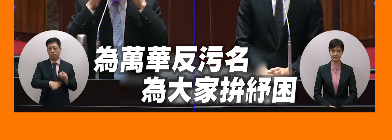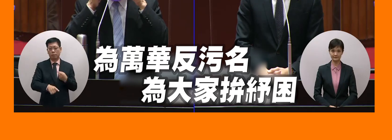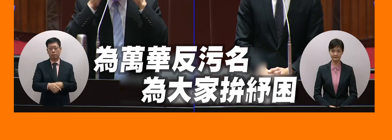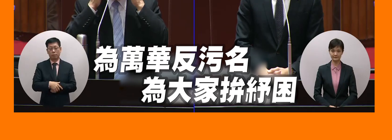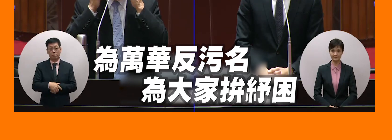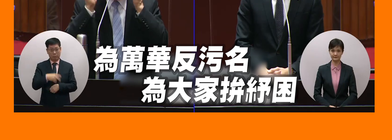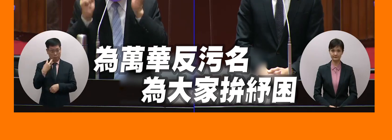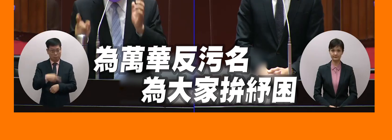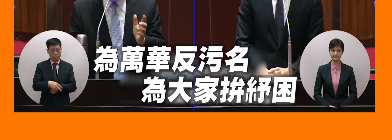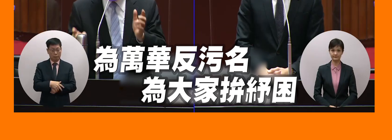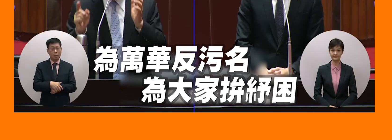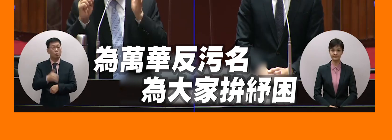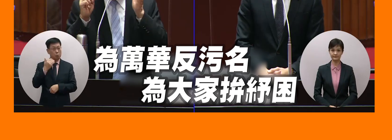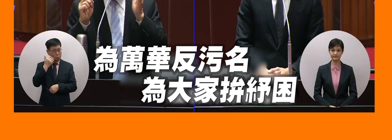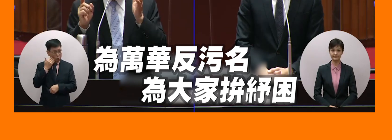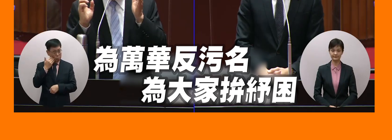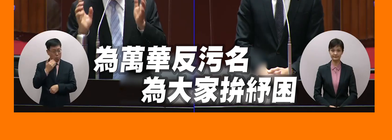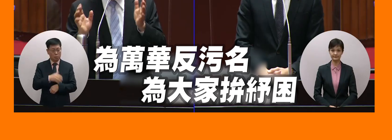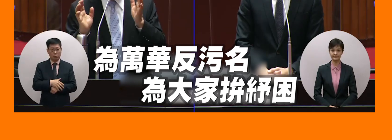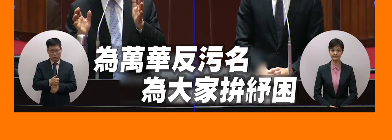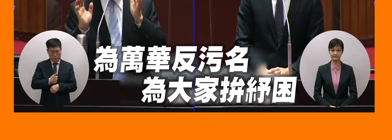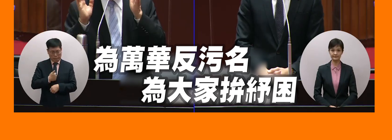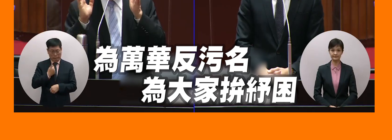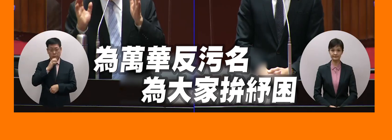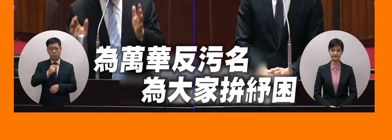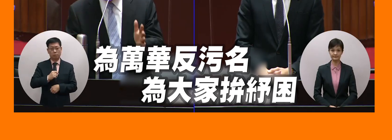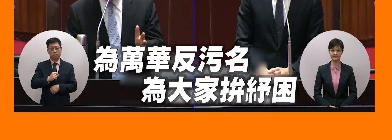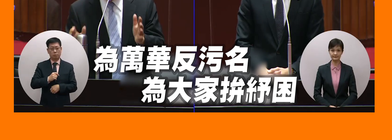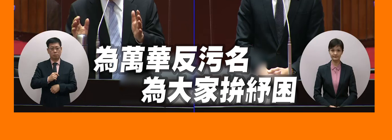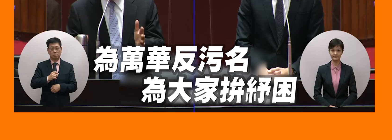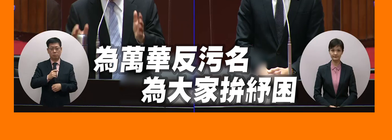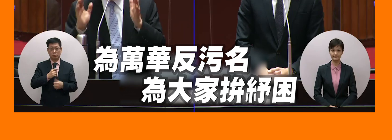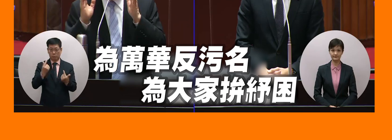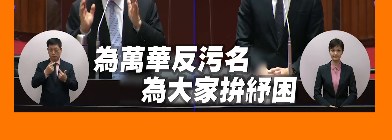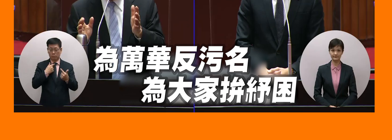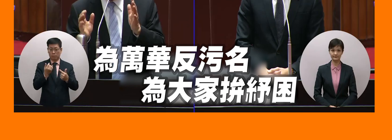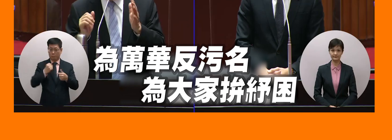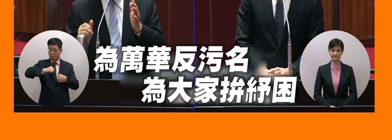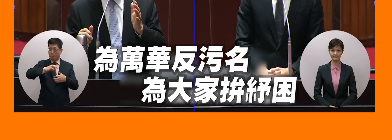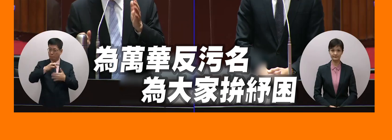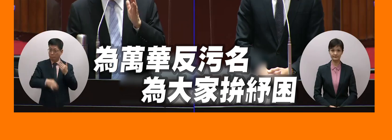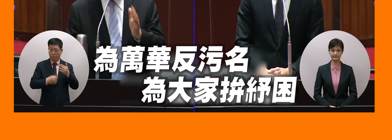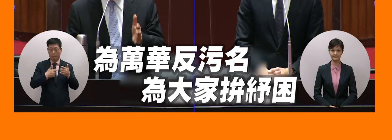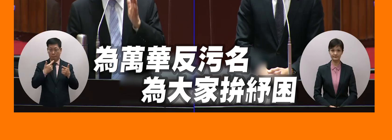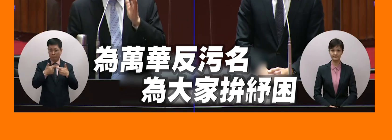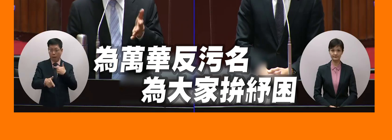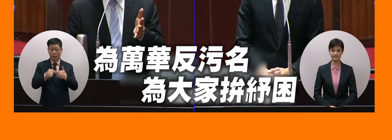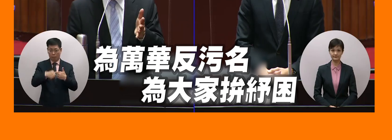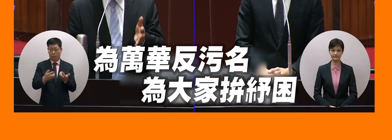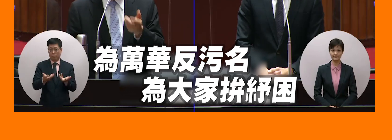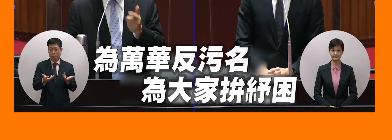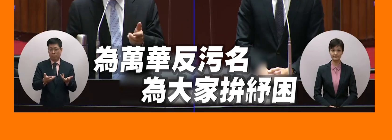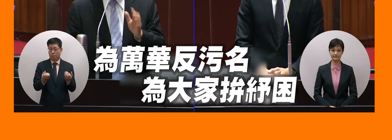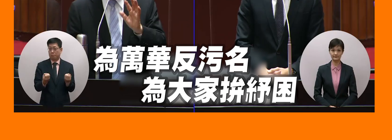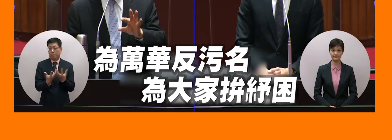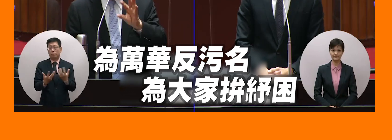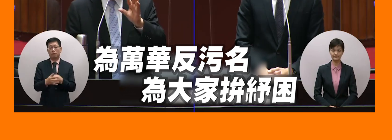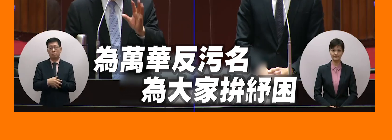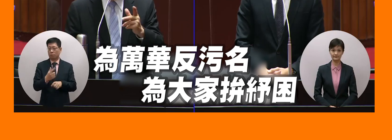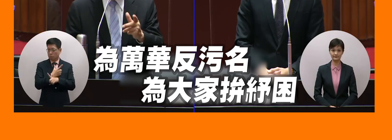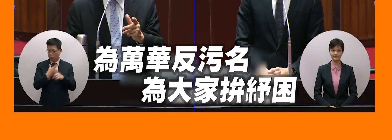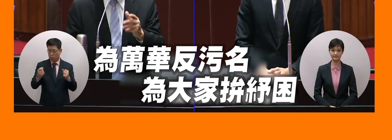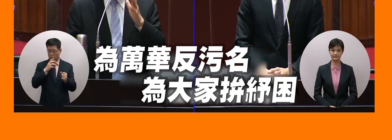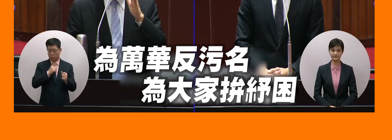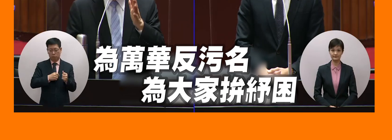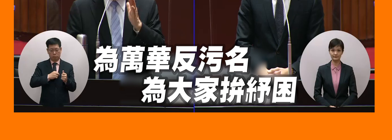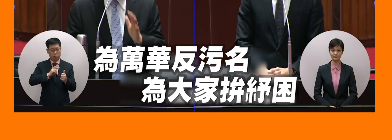但如果有相關的違反基因的做法我們都要